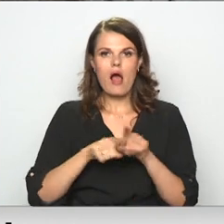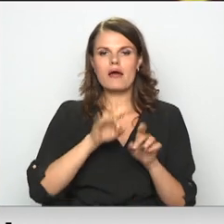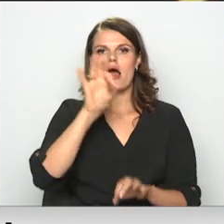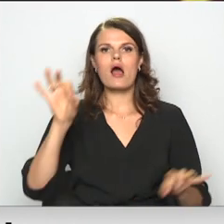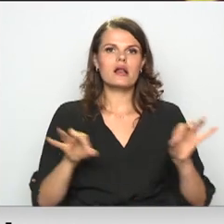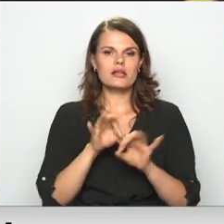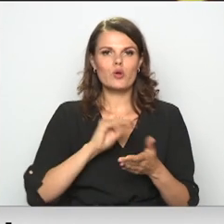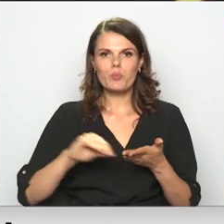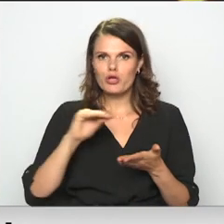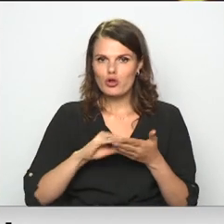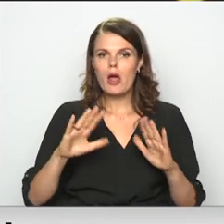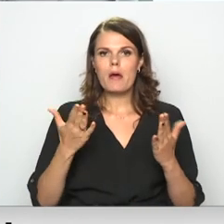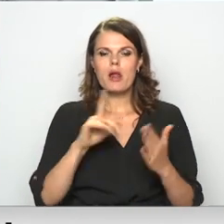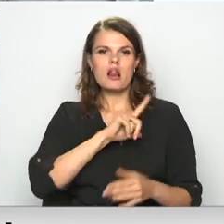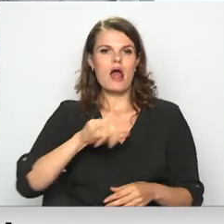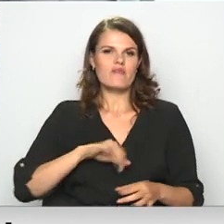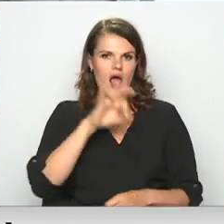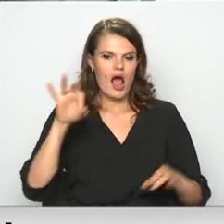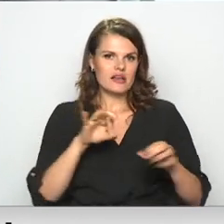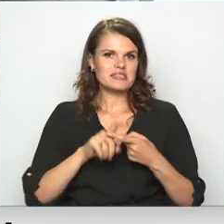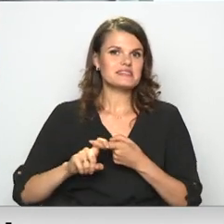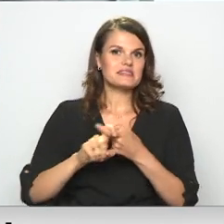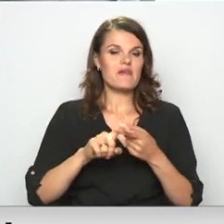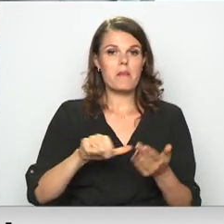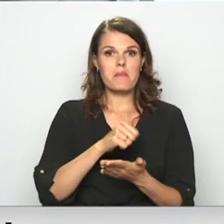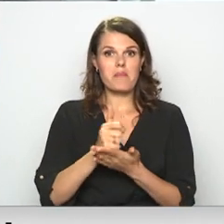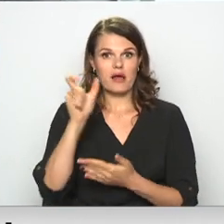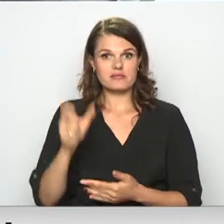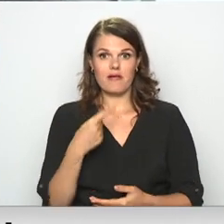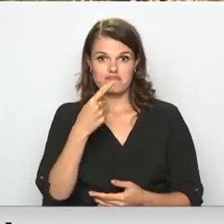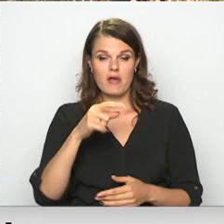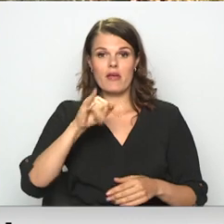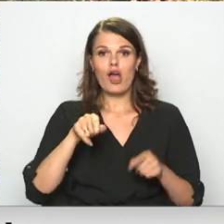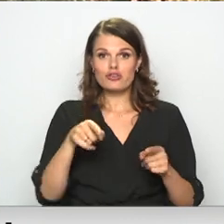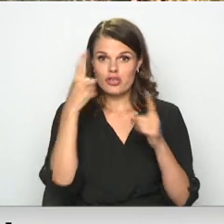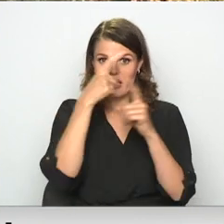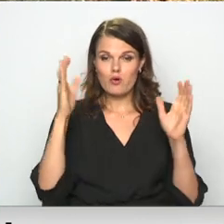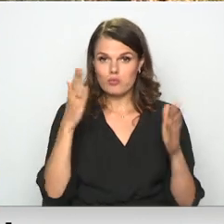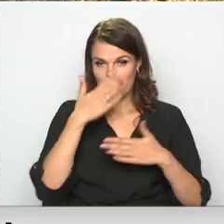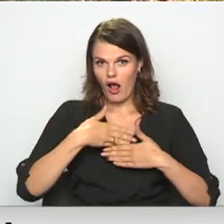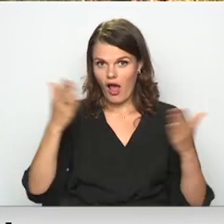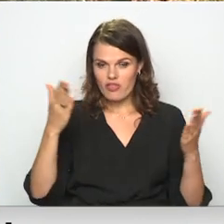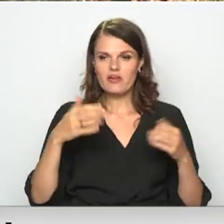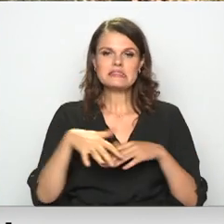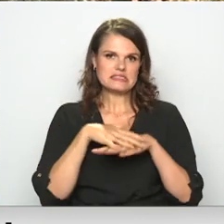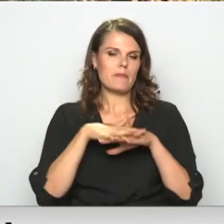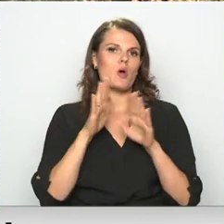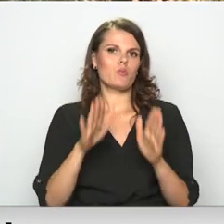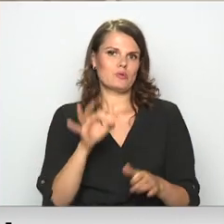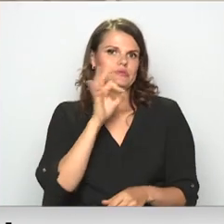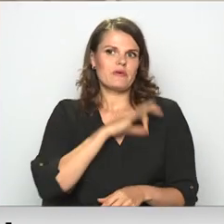bīroji. Taču Latvijas arhitektu savienības pārstāvis uzsver, ja šie dati kļūst pieejami, iegūs sabiedrība kopumā.